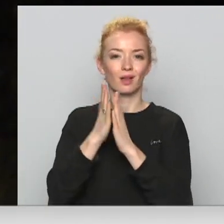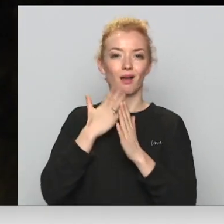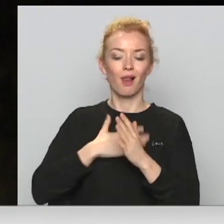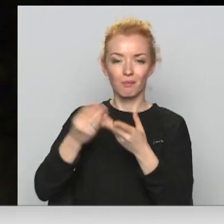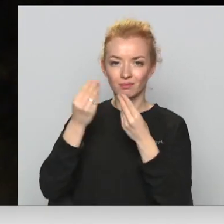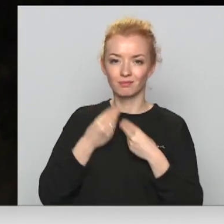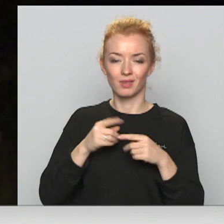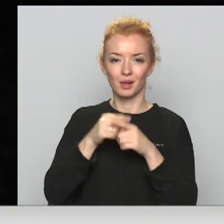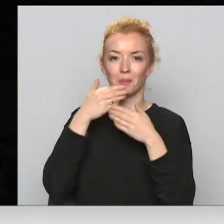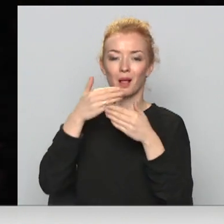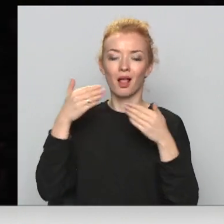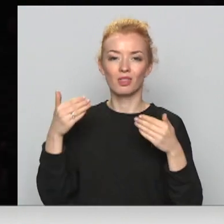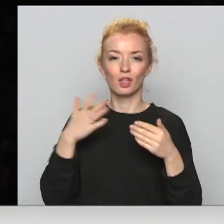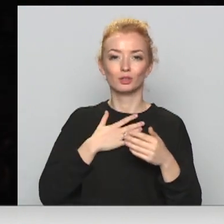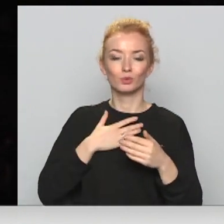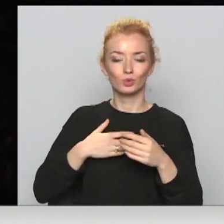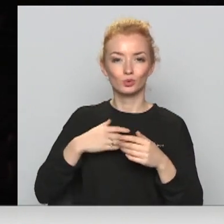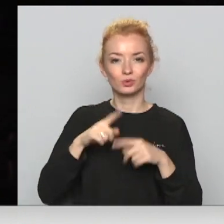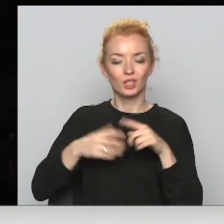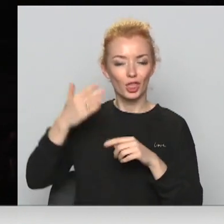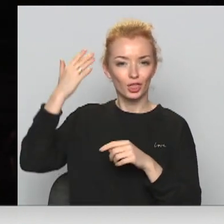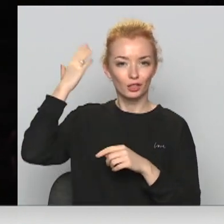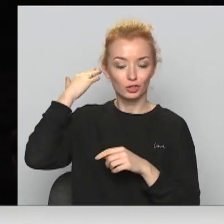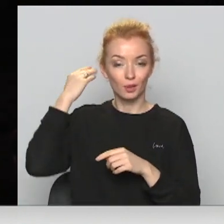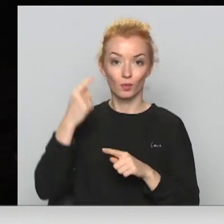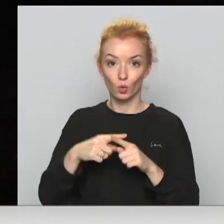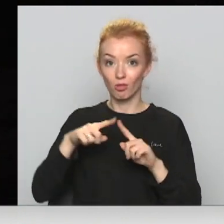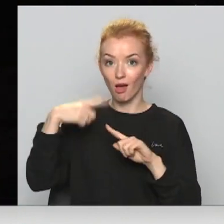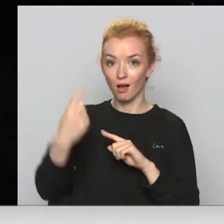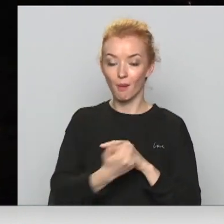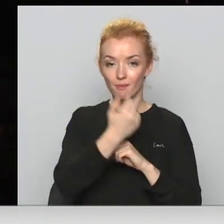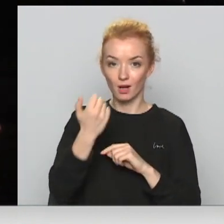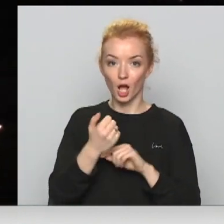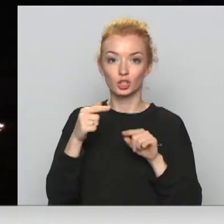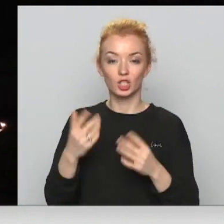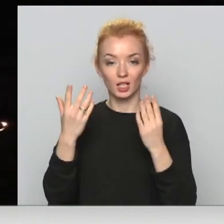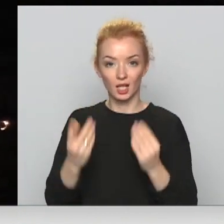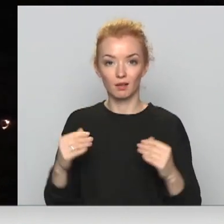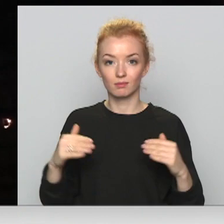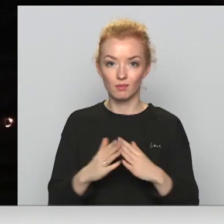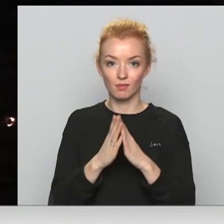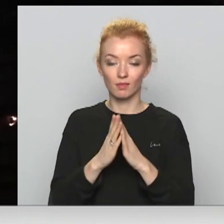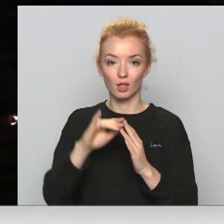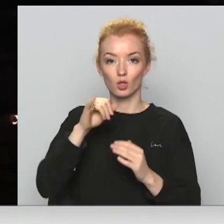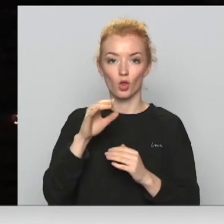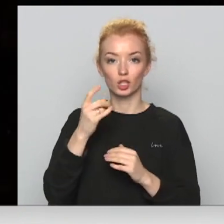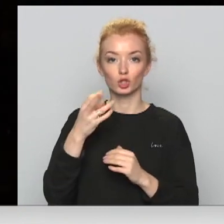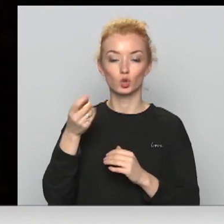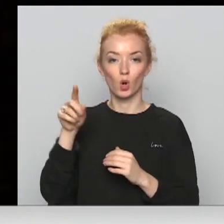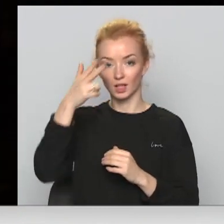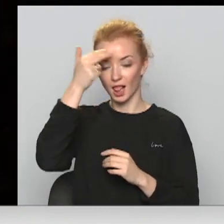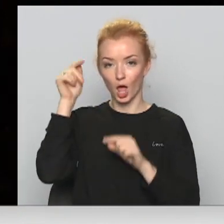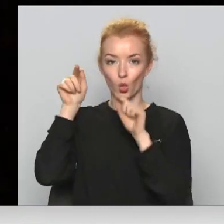paldies senšiem. Tāpēc arī uguns ir centrā. Nākamgad Baltu vienības diena tiks vienēta Jonisķos Lietuvā.